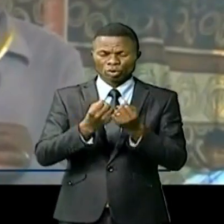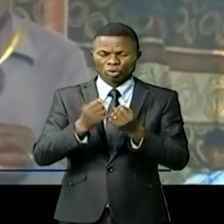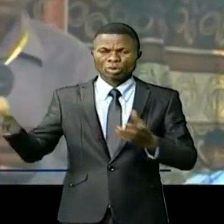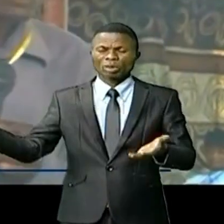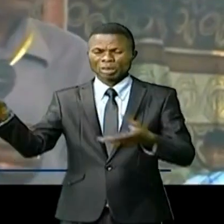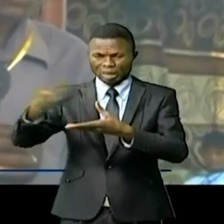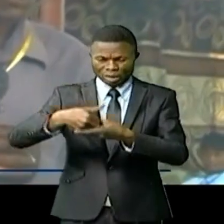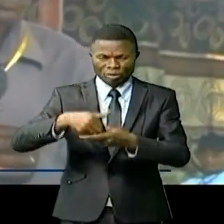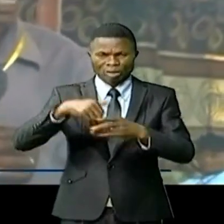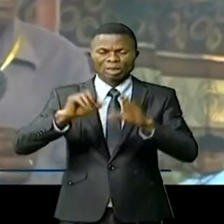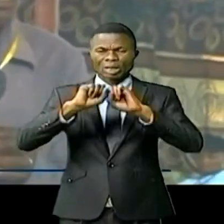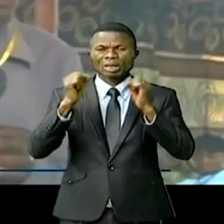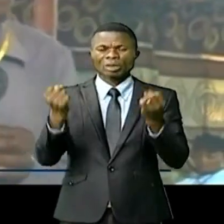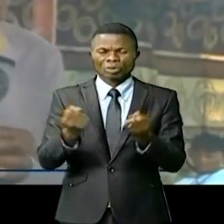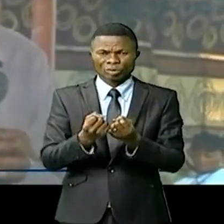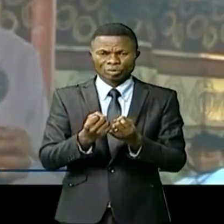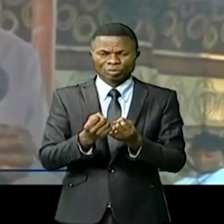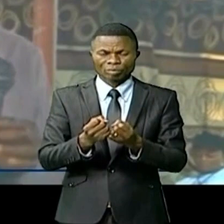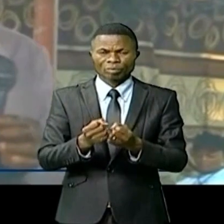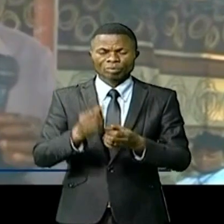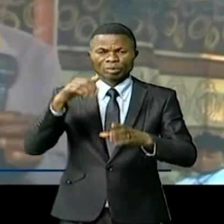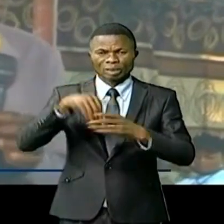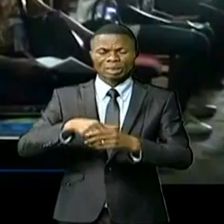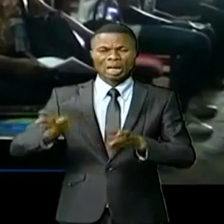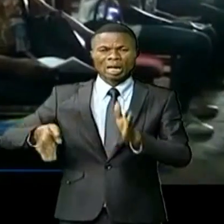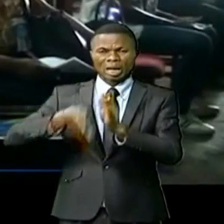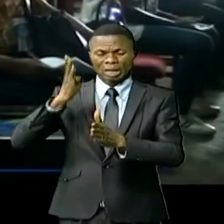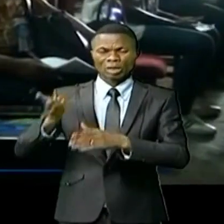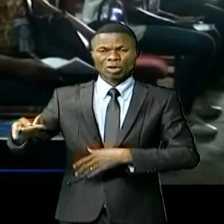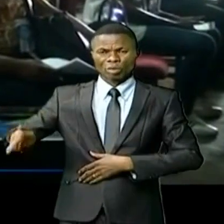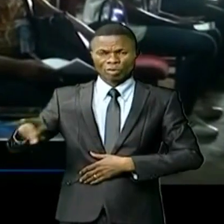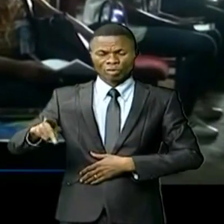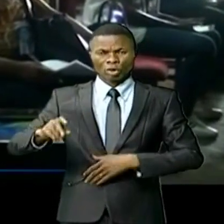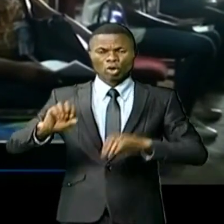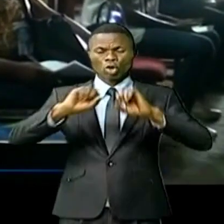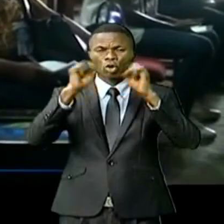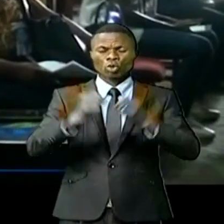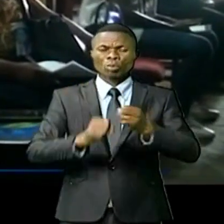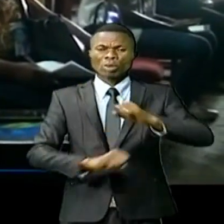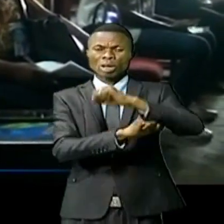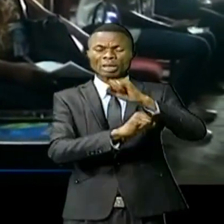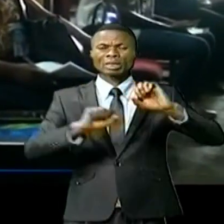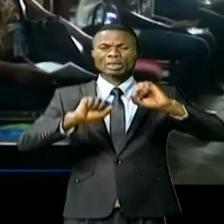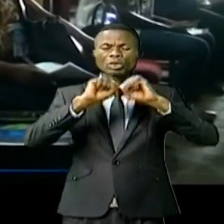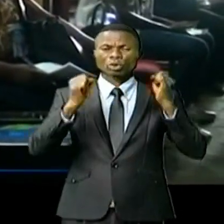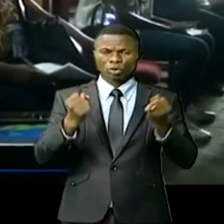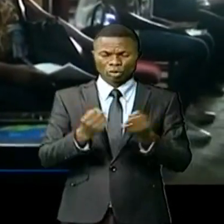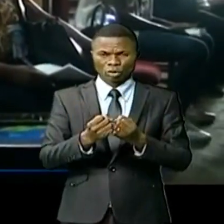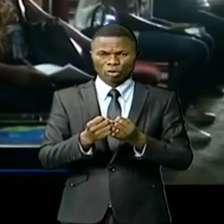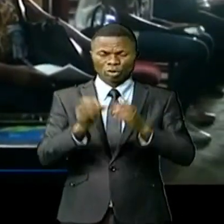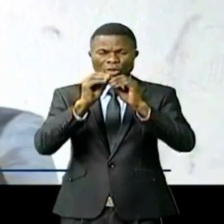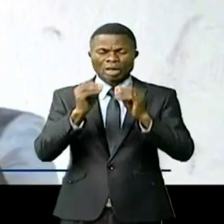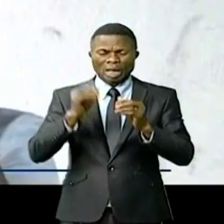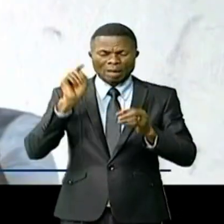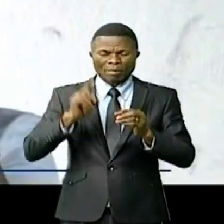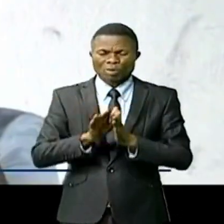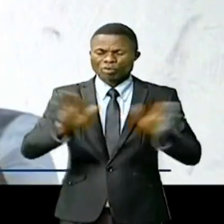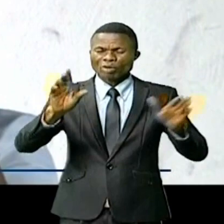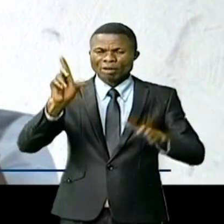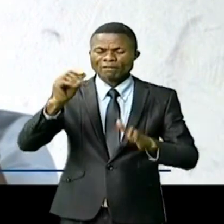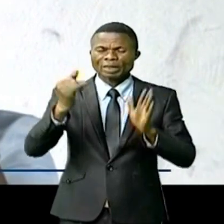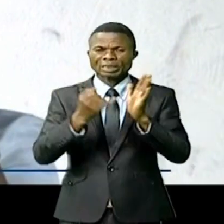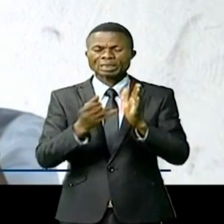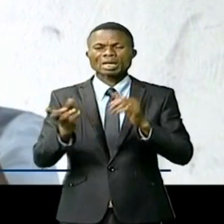rétablir. Aujourd'hui, basé dans 14 provinces, le corps des assistants sociaux compte s'étendre sur toute l'étendue de la